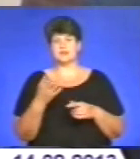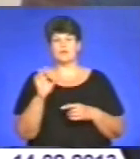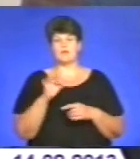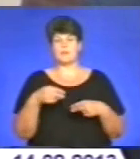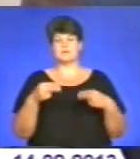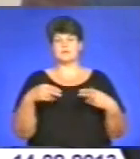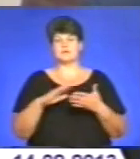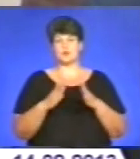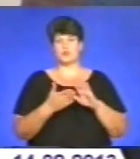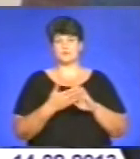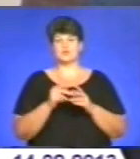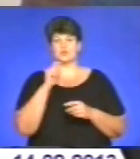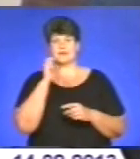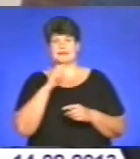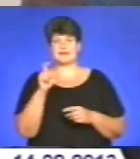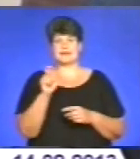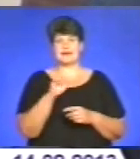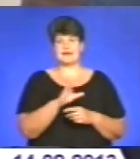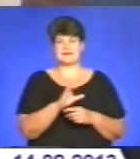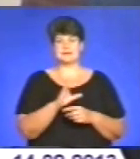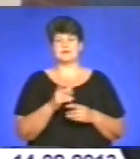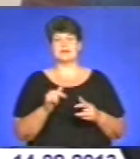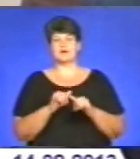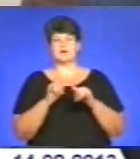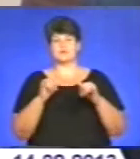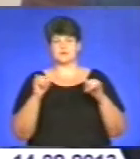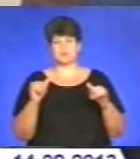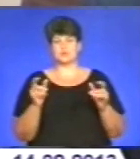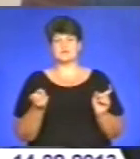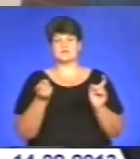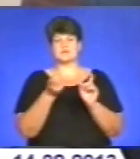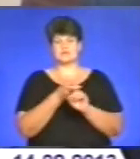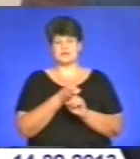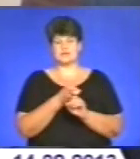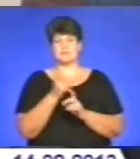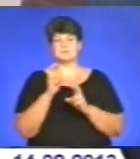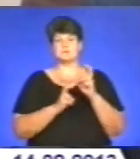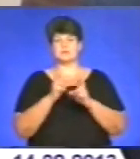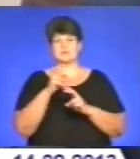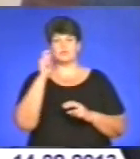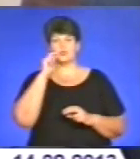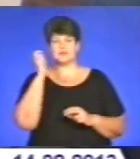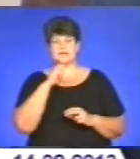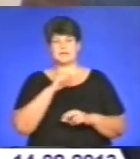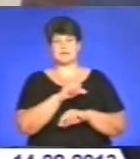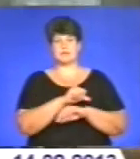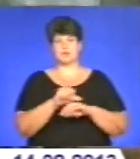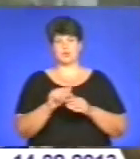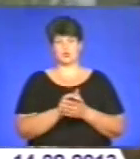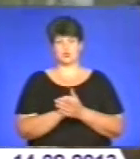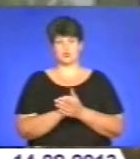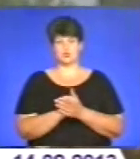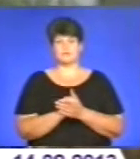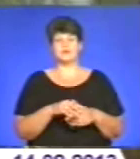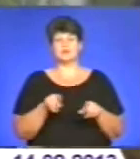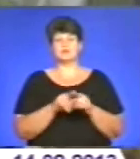між Україною та ЄС для розвитку коопераційних зв'язків між підприємствами України та країн Митного Союзу. А